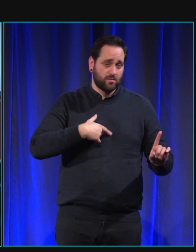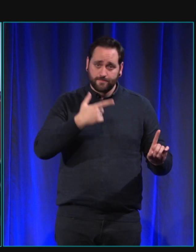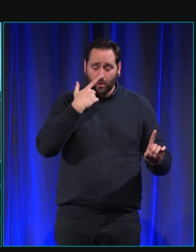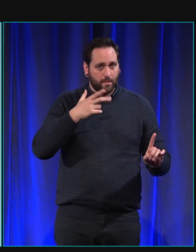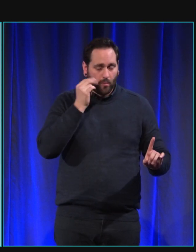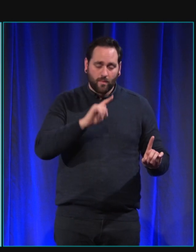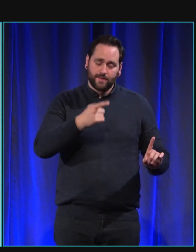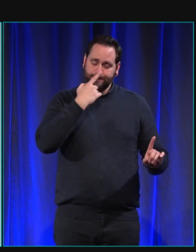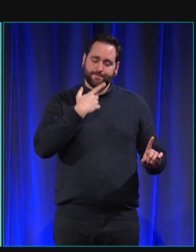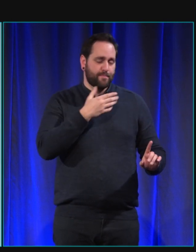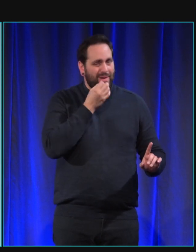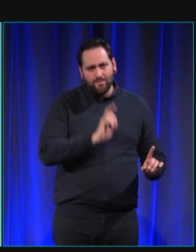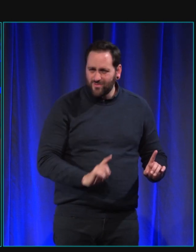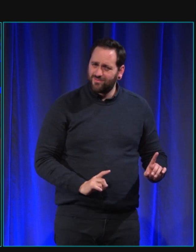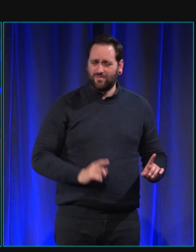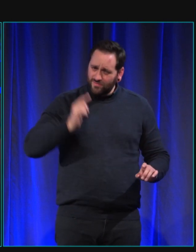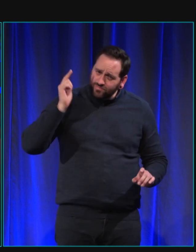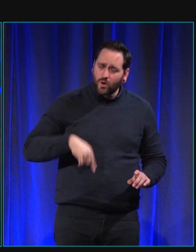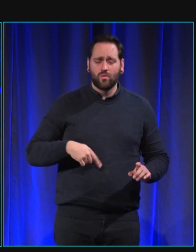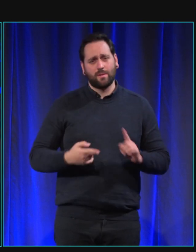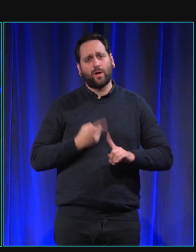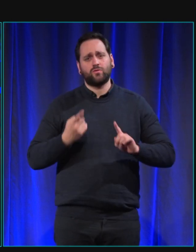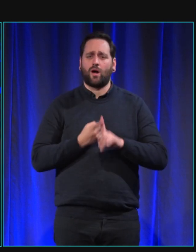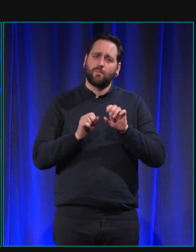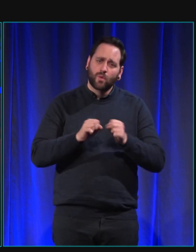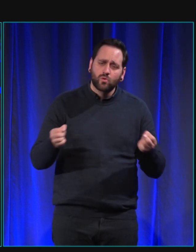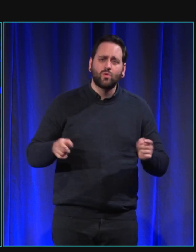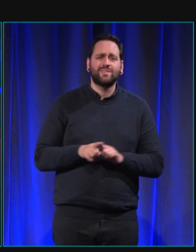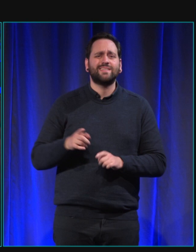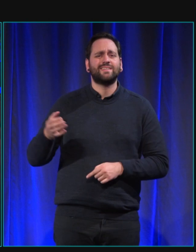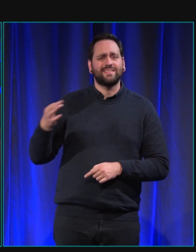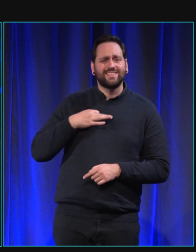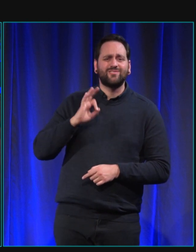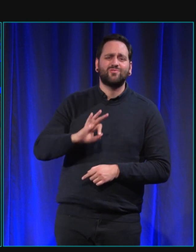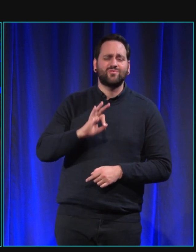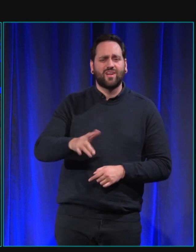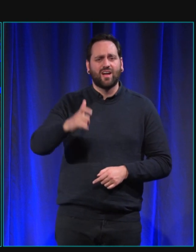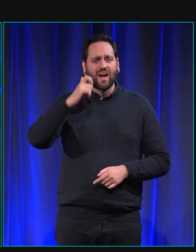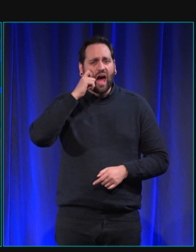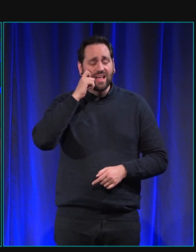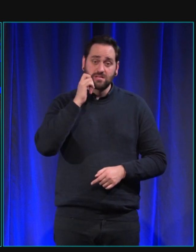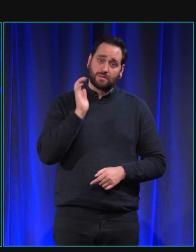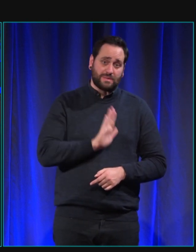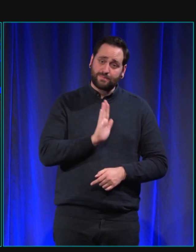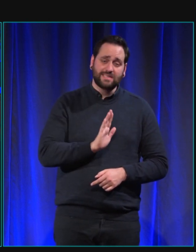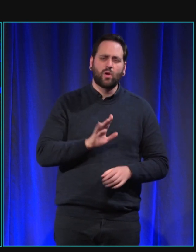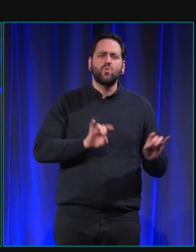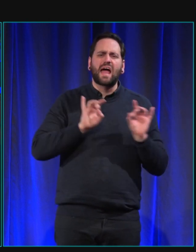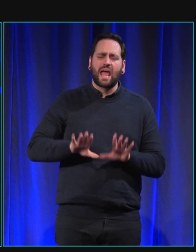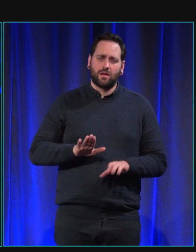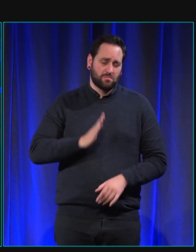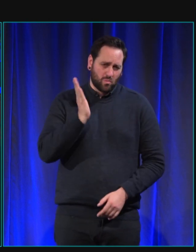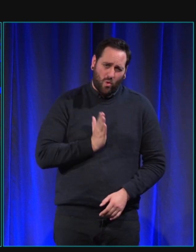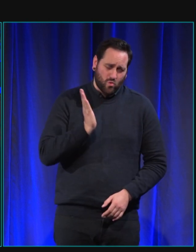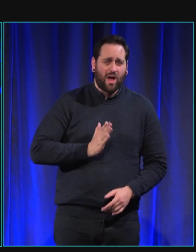passons et en ce qui concerne cette race que vous dites effectivement qui a besoin de se dépenser etc il n'en